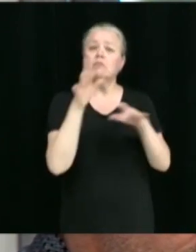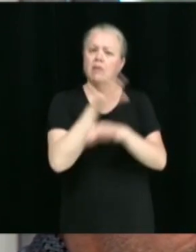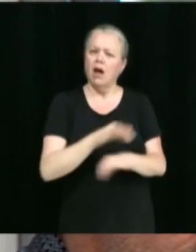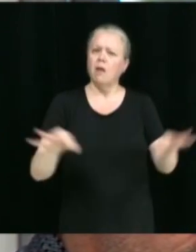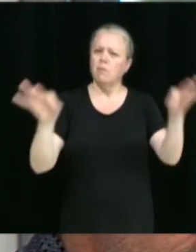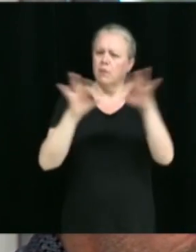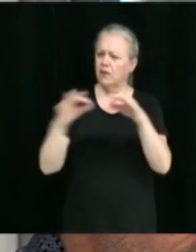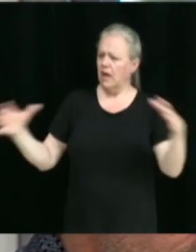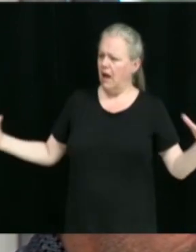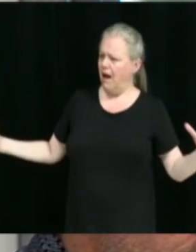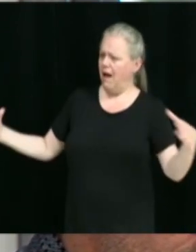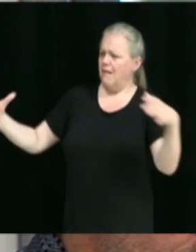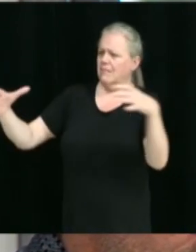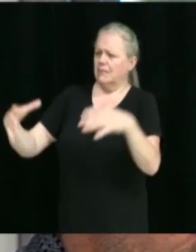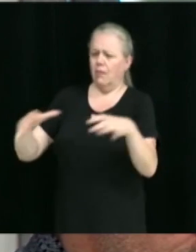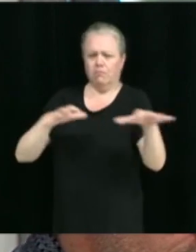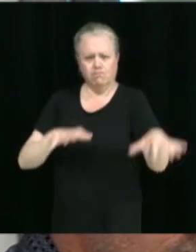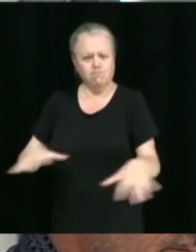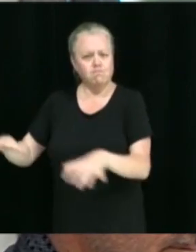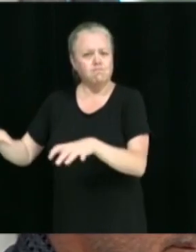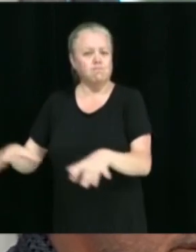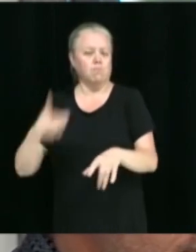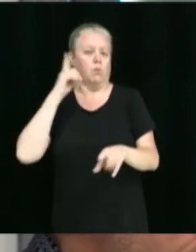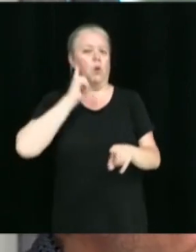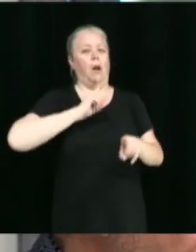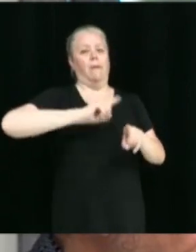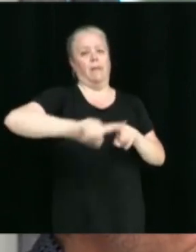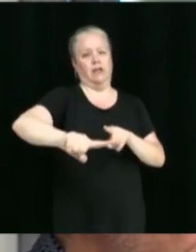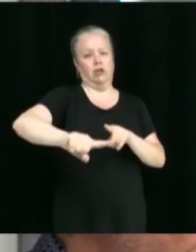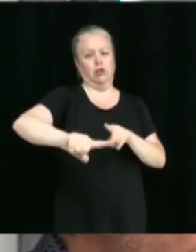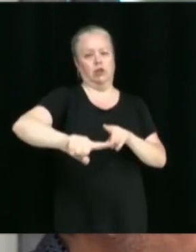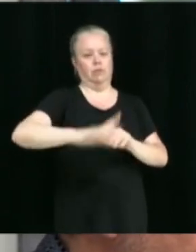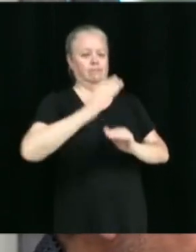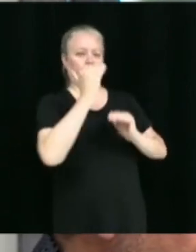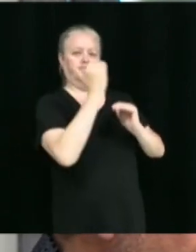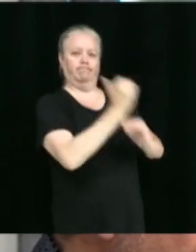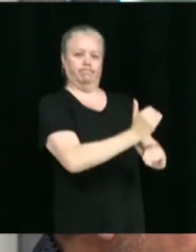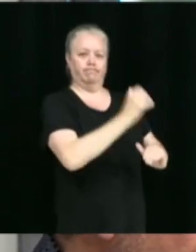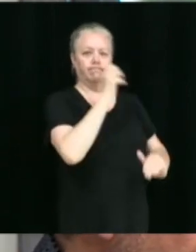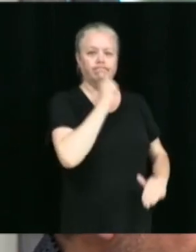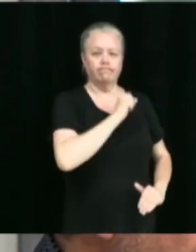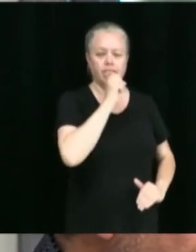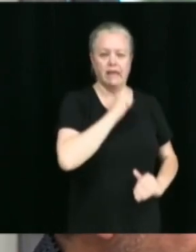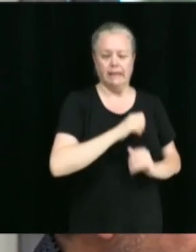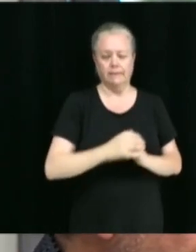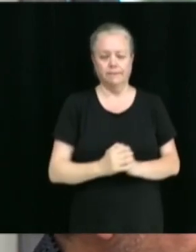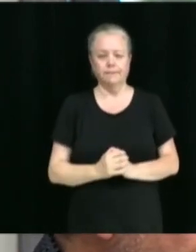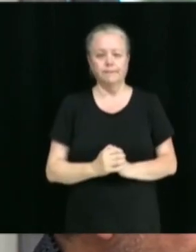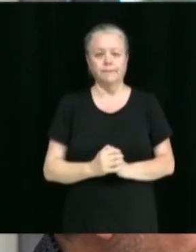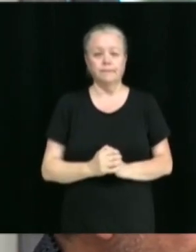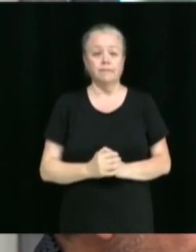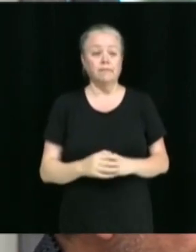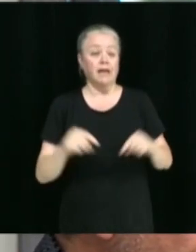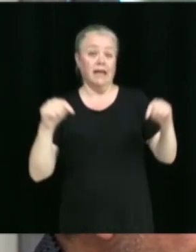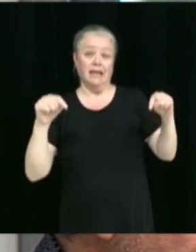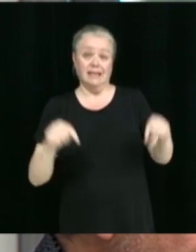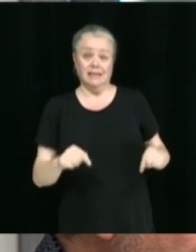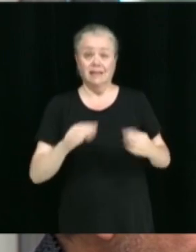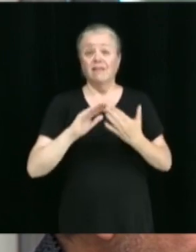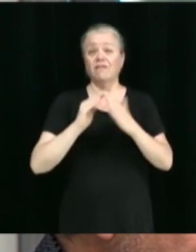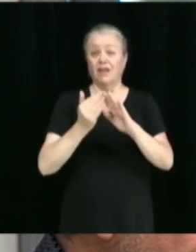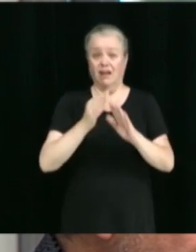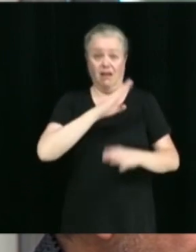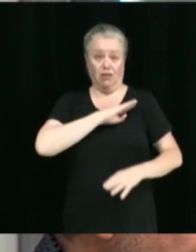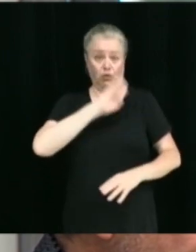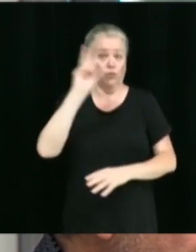prévenir et contrer tous les types de maltraitance envers nos aînés. Entendu que la Ville de Vittoriaville s'est dotée d'une politique